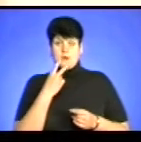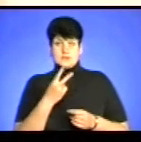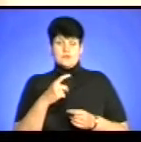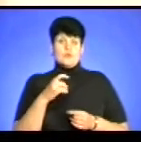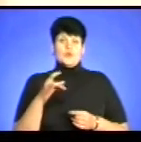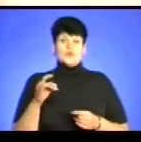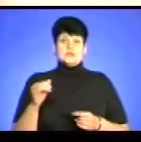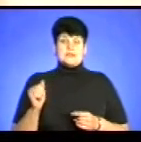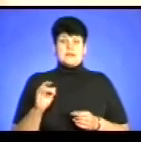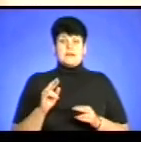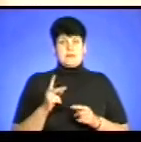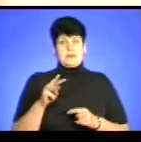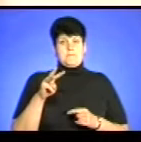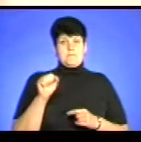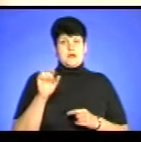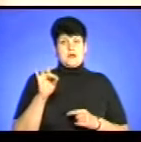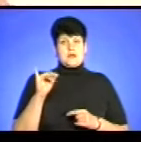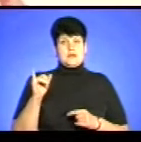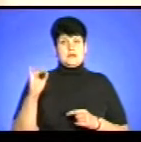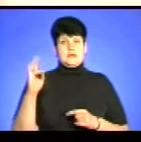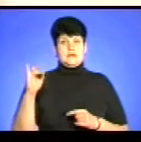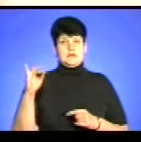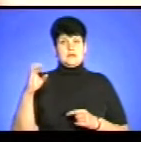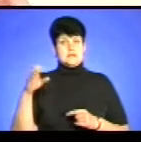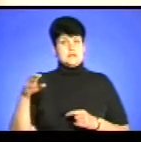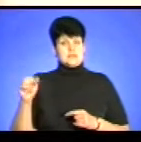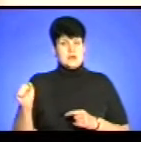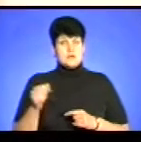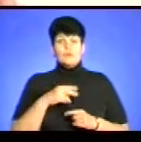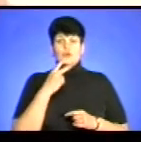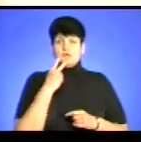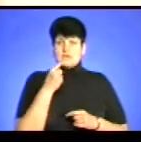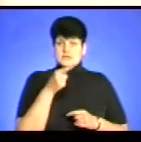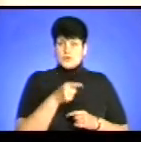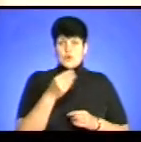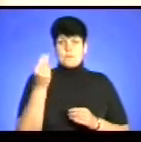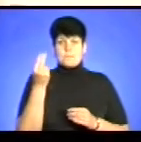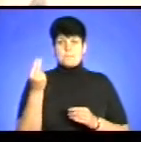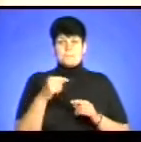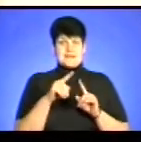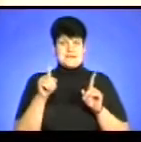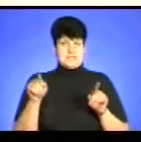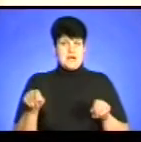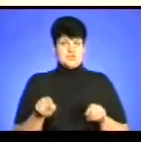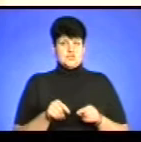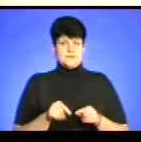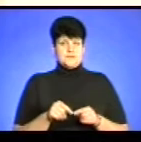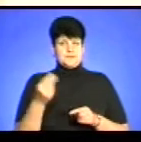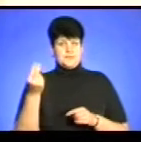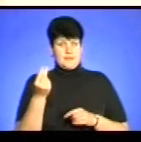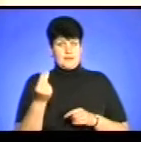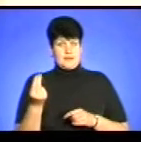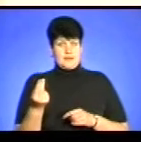мариніста. Подивіться, його пейзажі, замальовки від